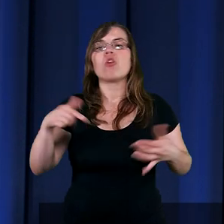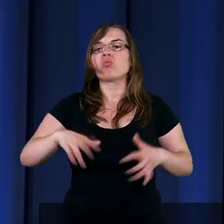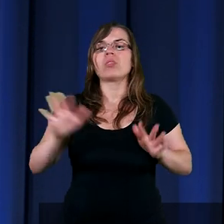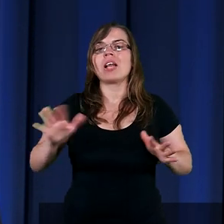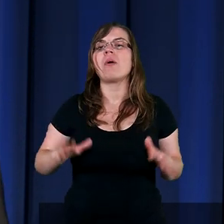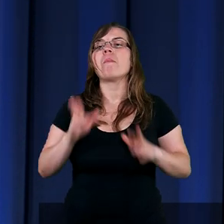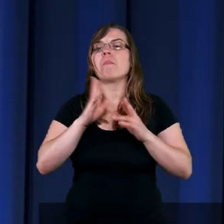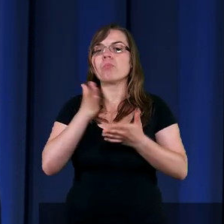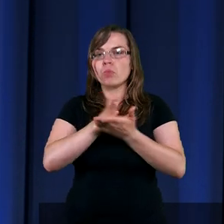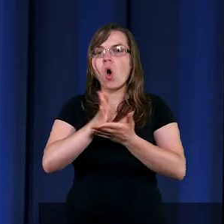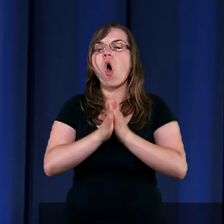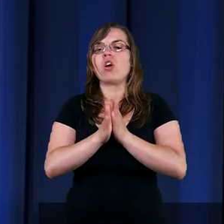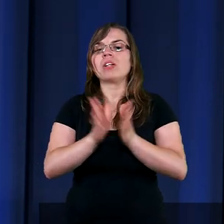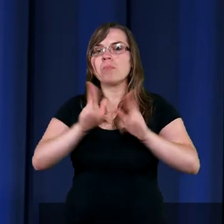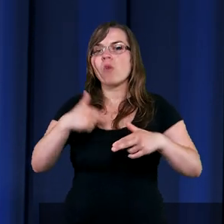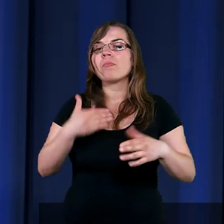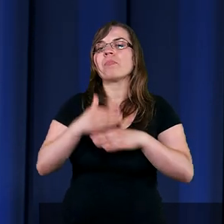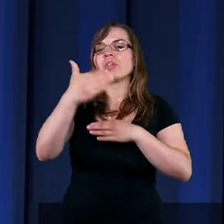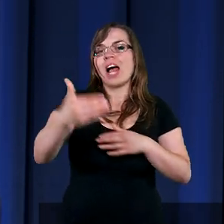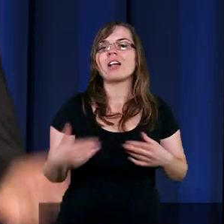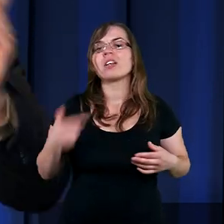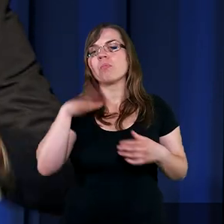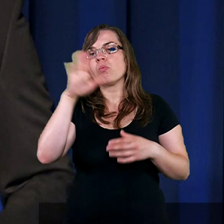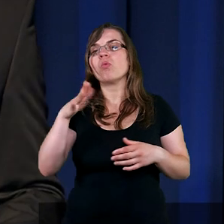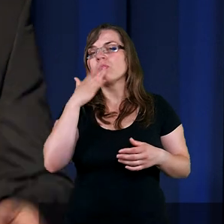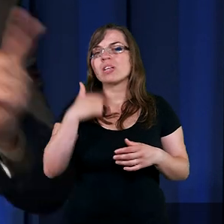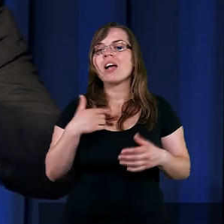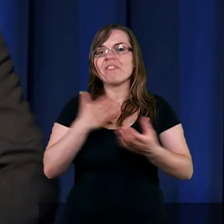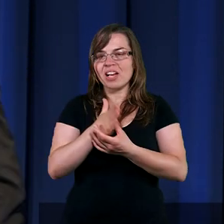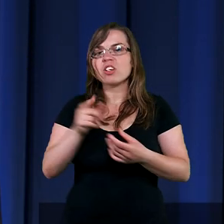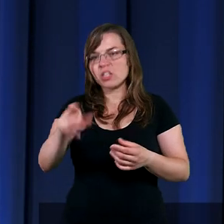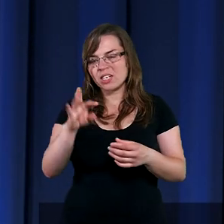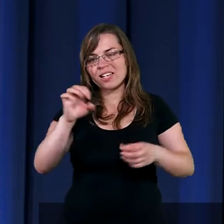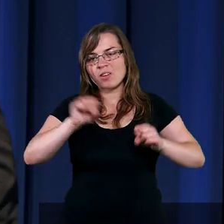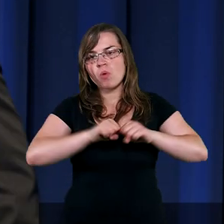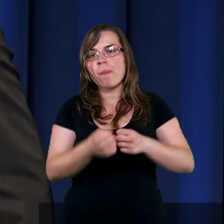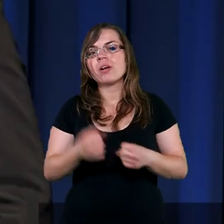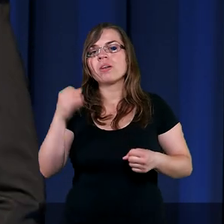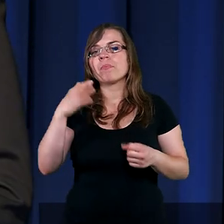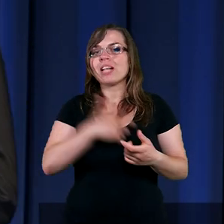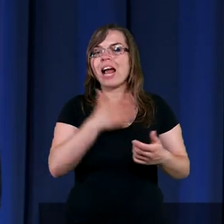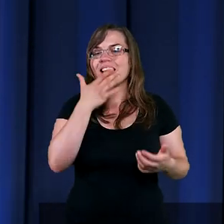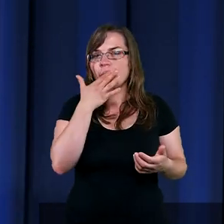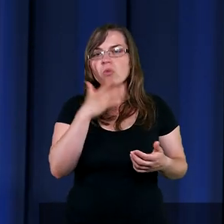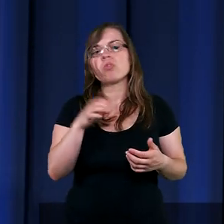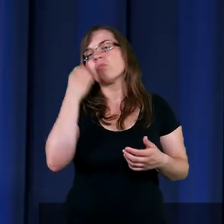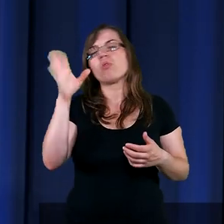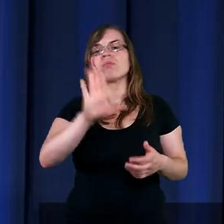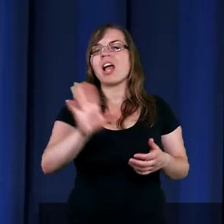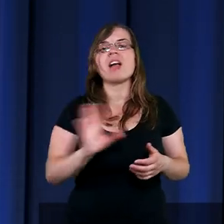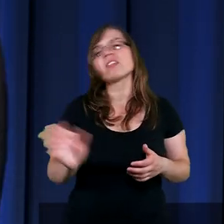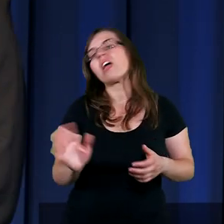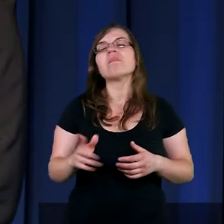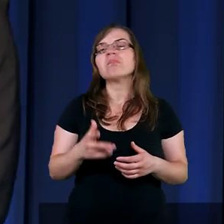Boże, pozwól mi przejść. W końcu Pan Bóg musiał, ja wierzę, że ze łzami w oczach i z łamanym sercem, powiedzieć Mojżeszu nie. Mojżeszu nie.